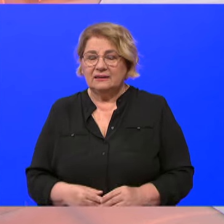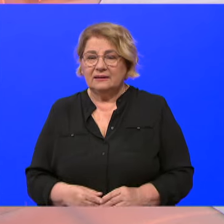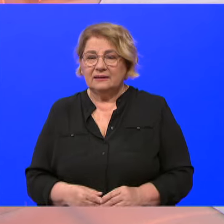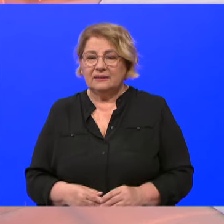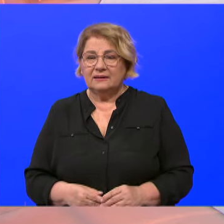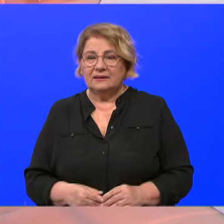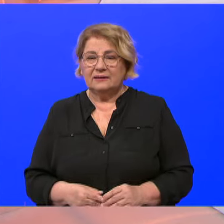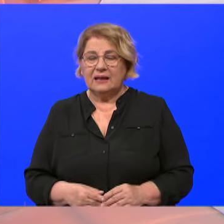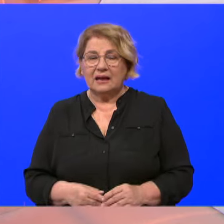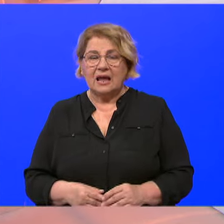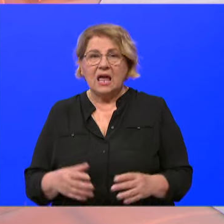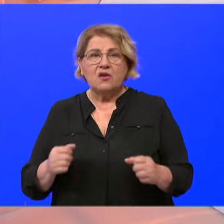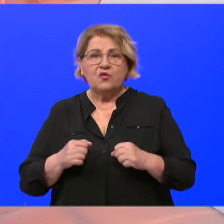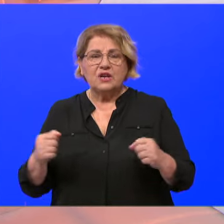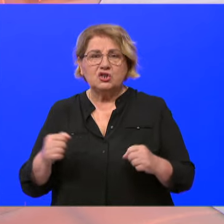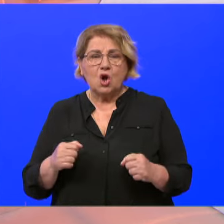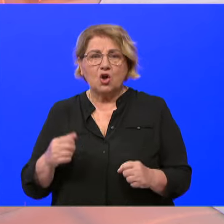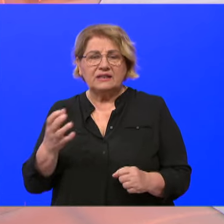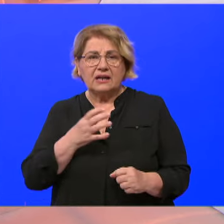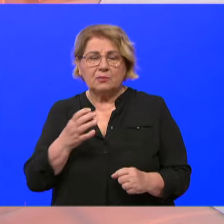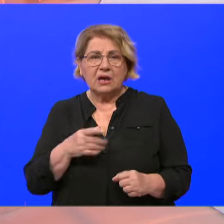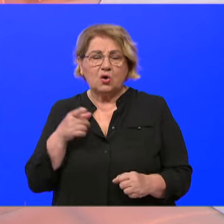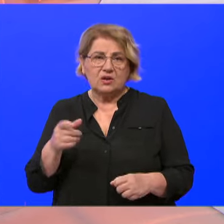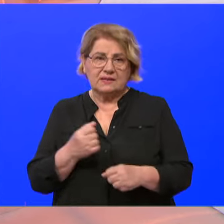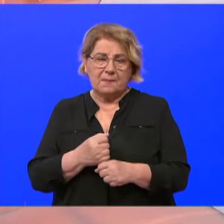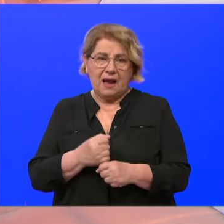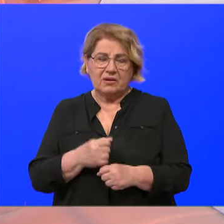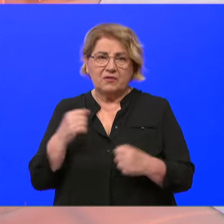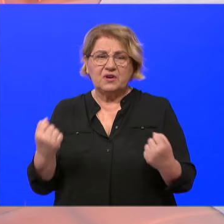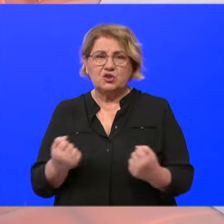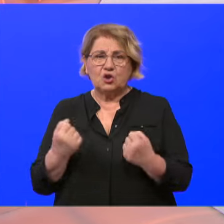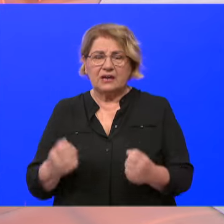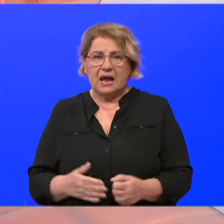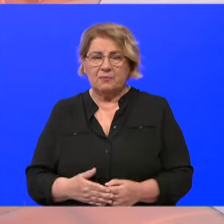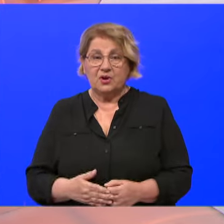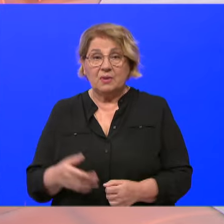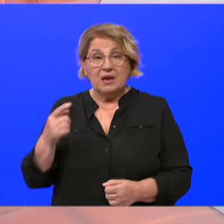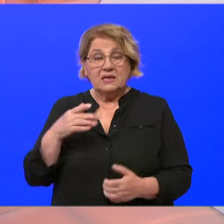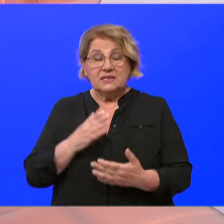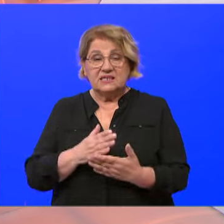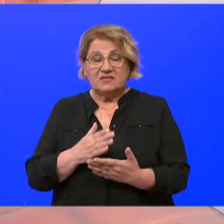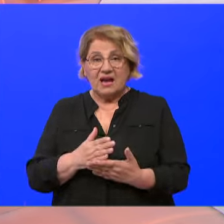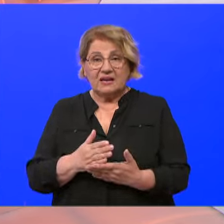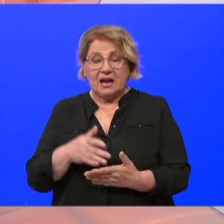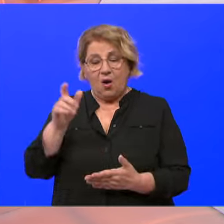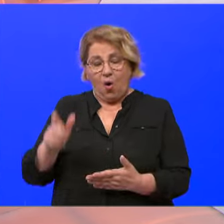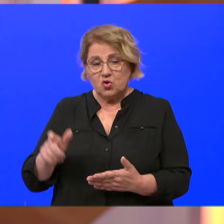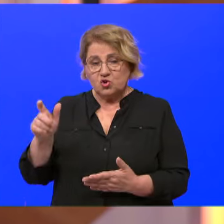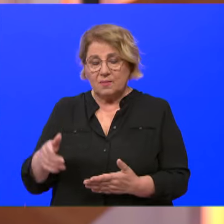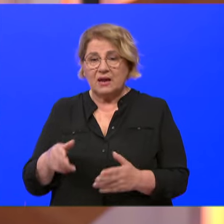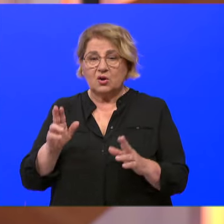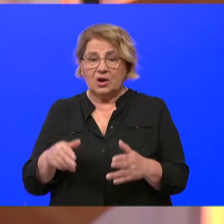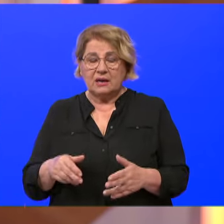certificirani limfoterapeut koji se bavi kompletnom dekongestivnom fizioterapijom. Svaki pacijent koji je